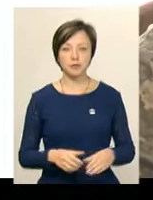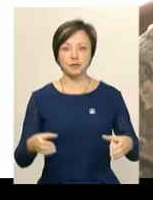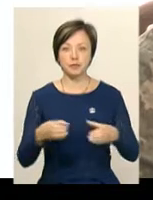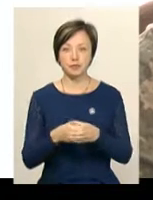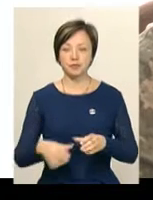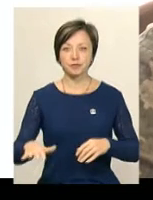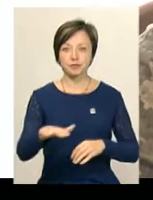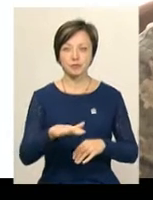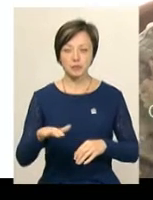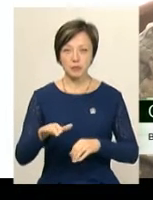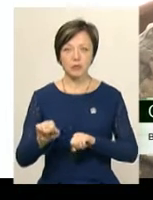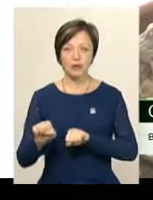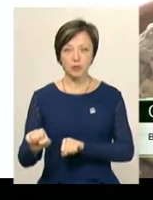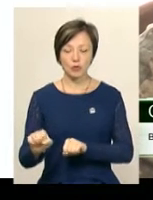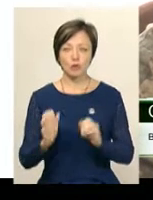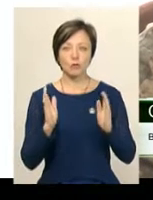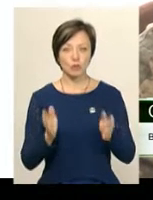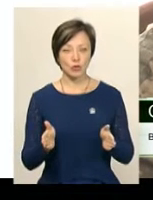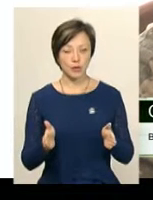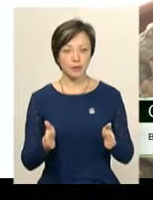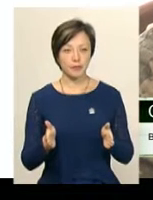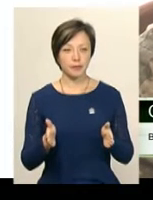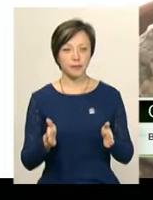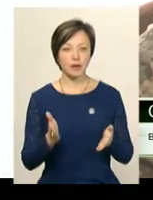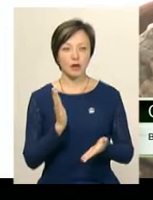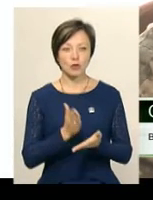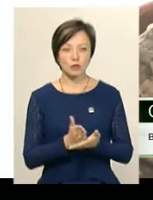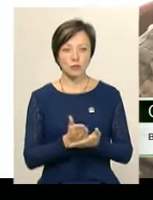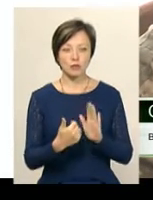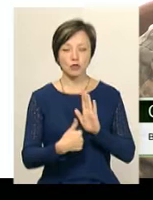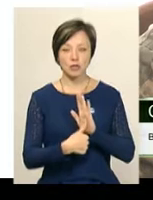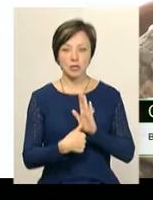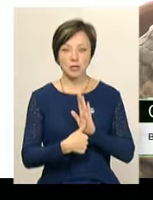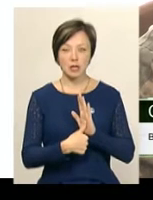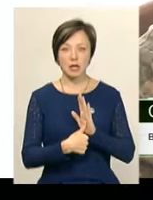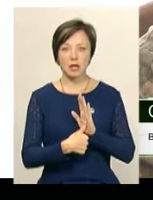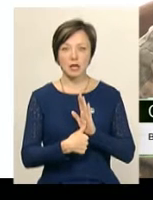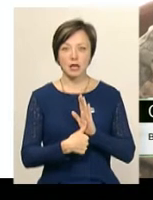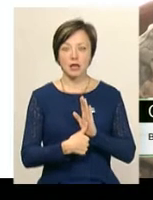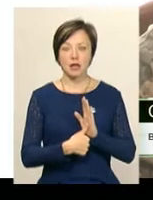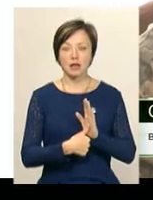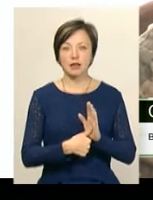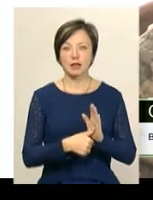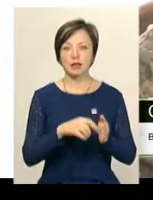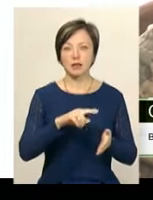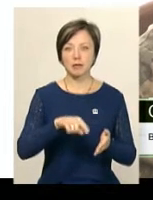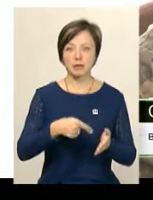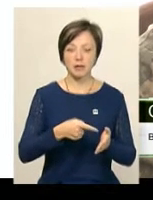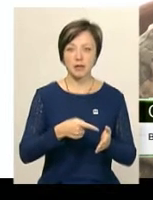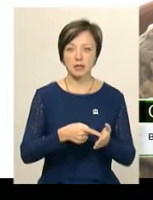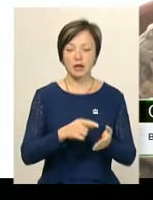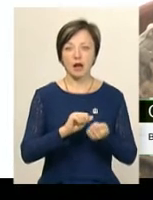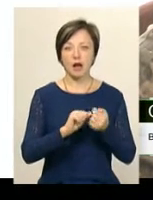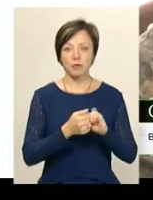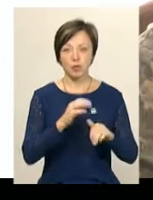територіальної оборони буде розміщена в шести населених пунктах. Це Хмельницький, Кам